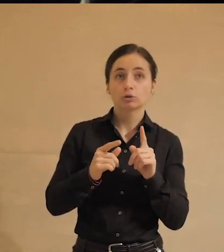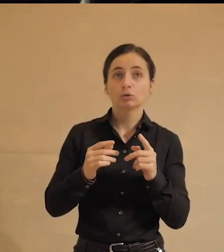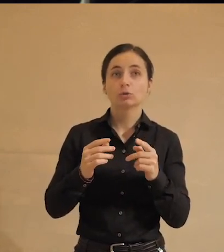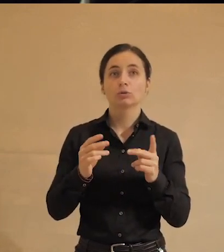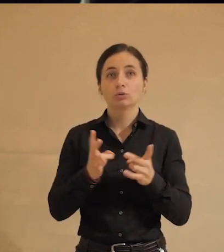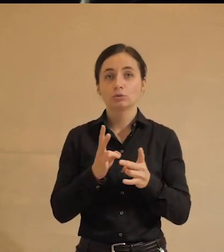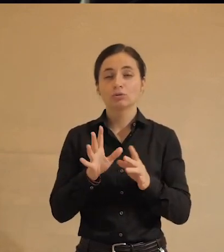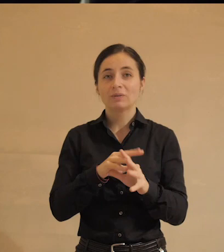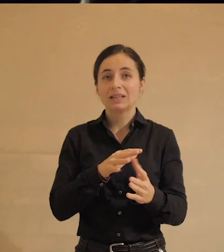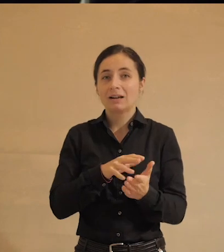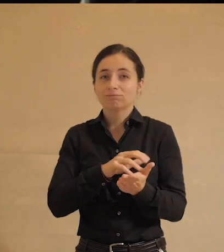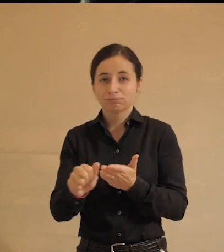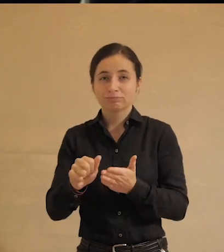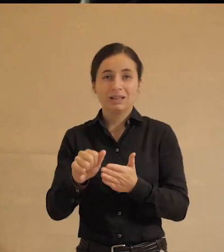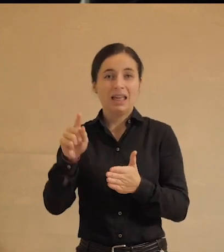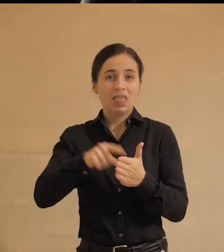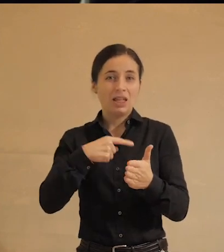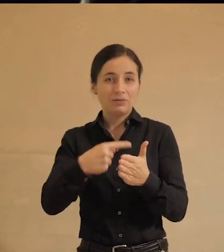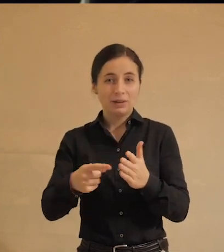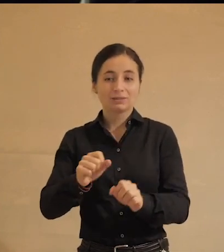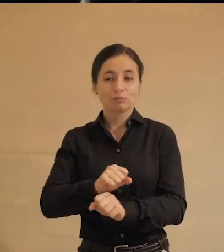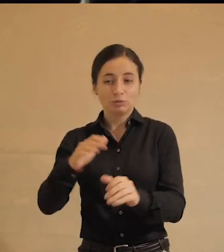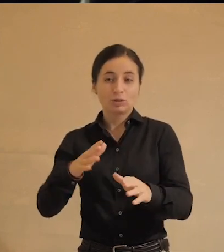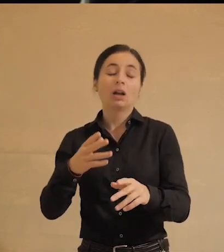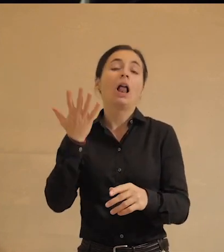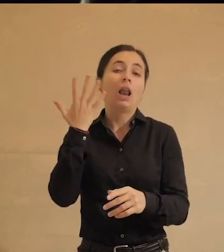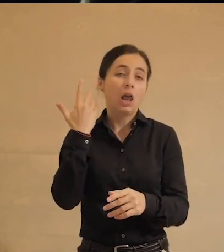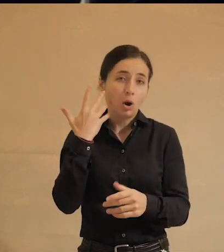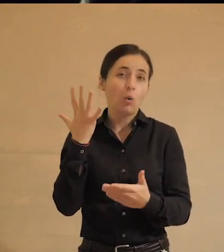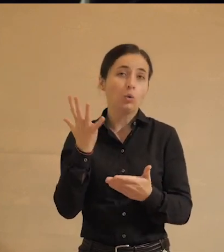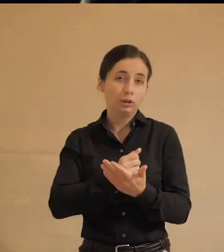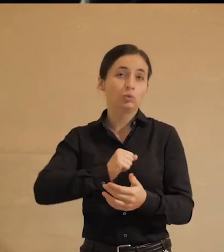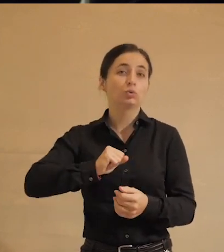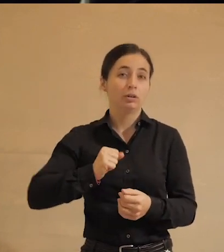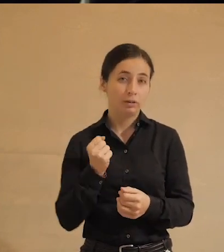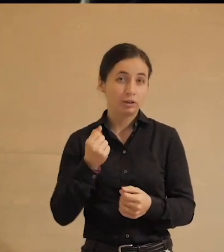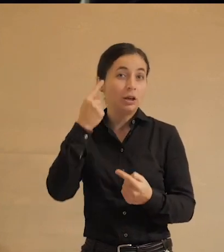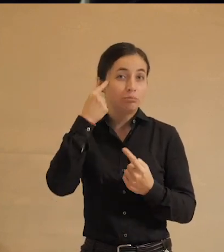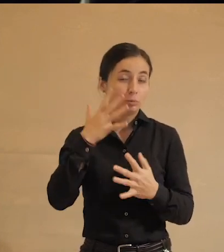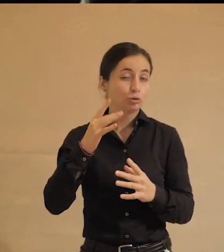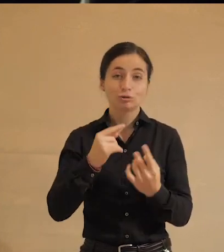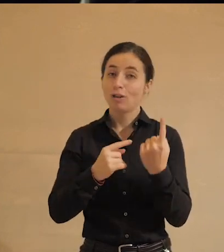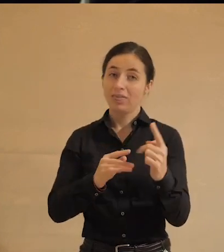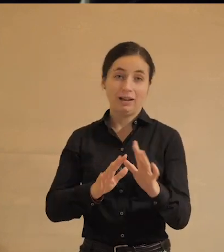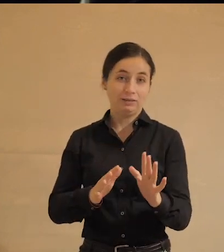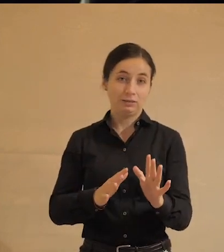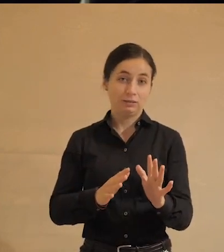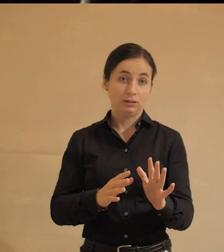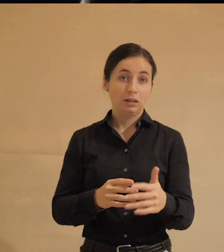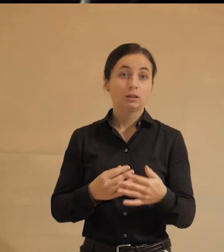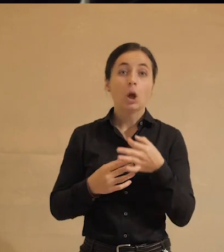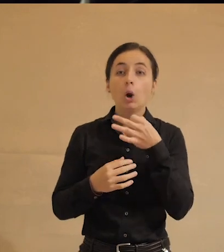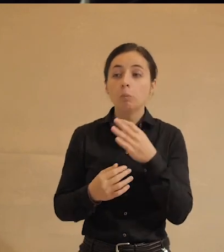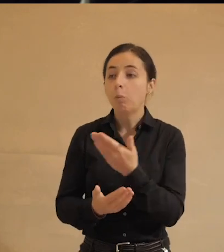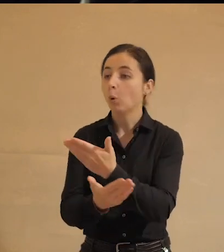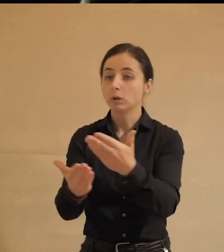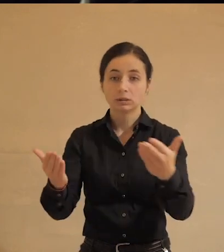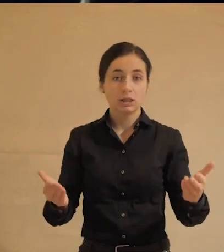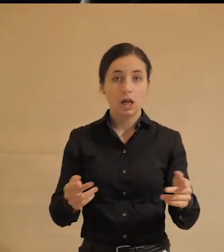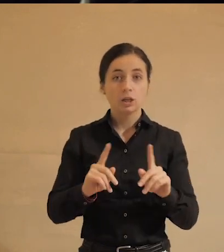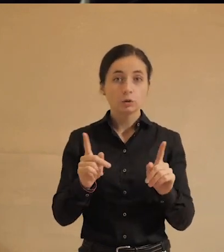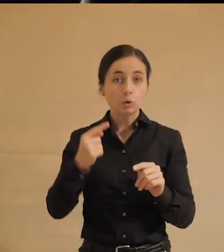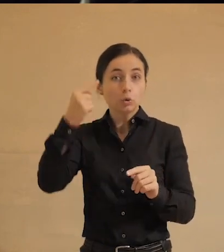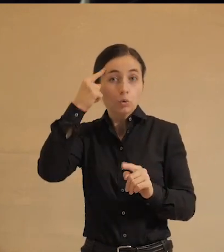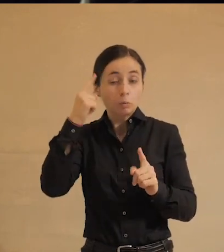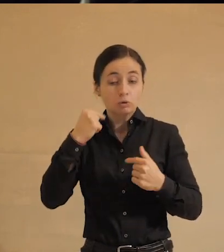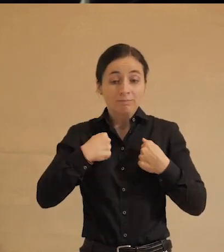нужно уничтожить всех неверных при помощи взрывчатки, тоже легко найдет себе товарищей и поймет, что он не один. Но и любой из нас, кто до